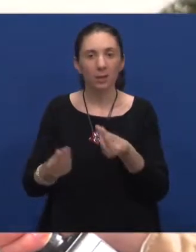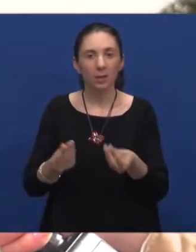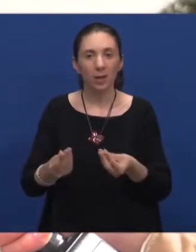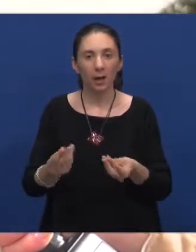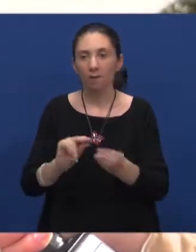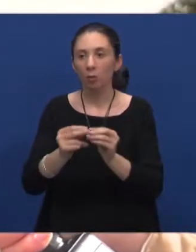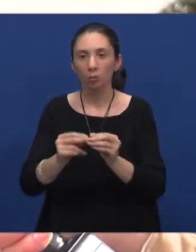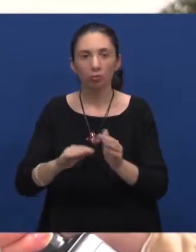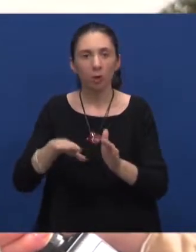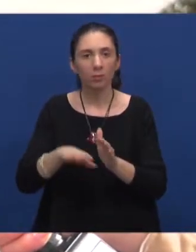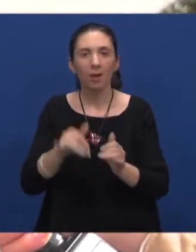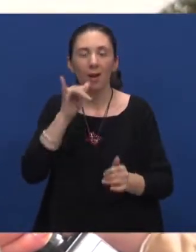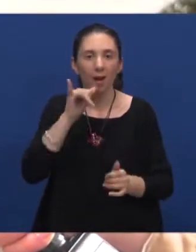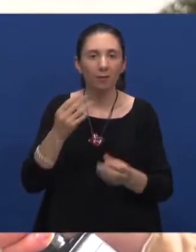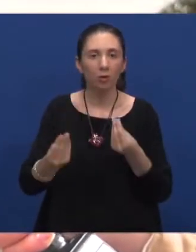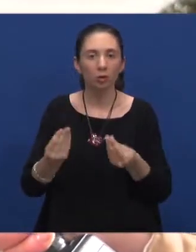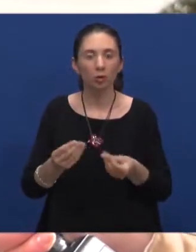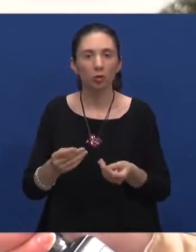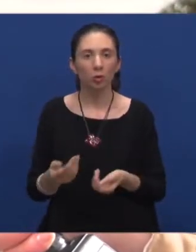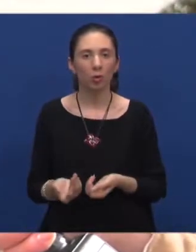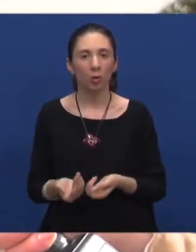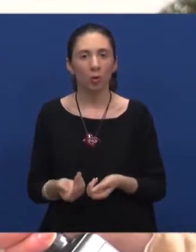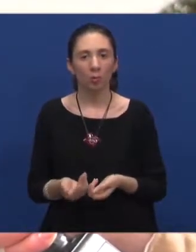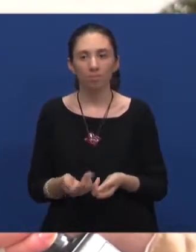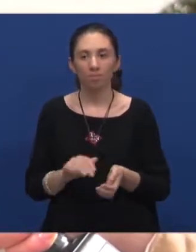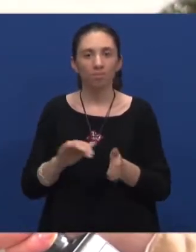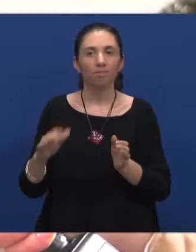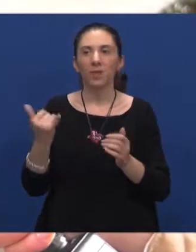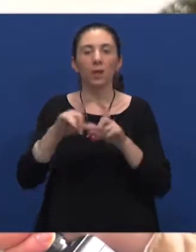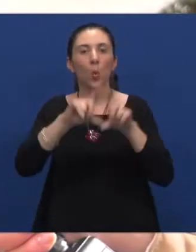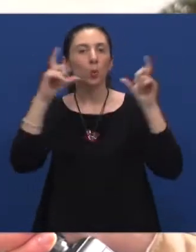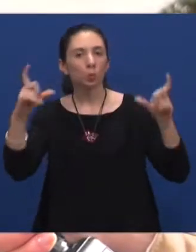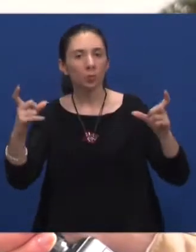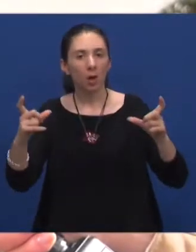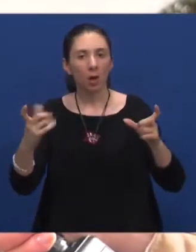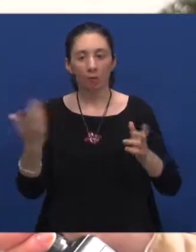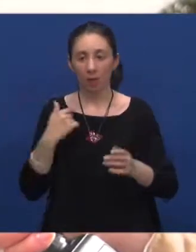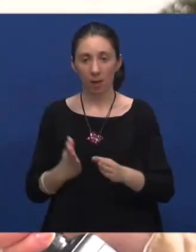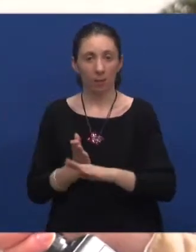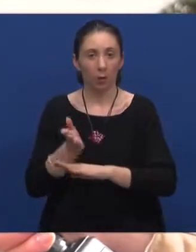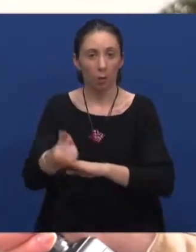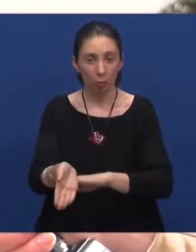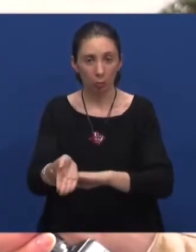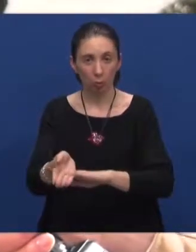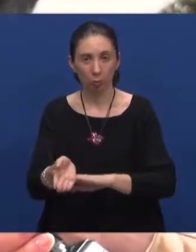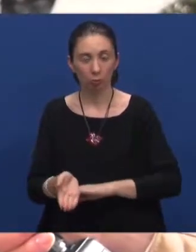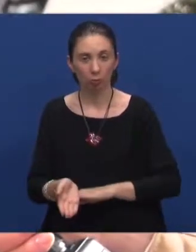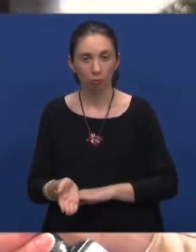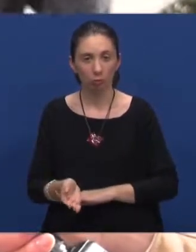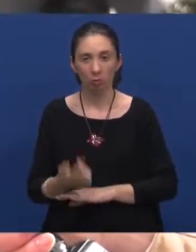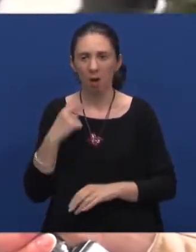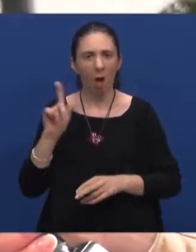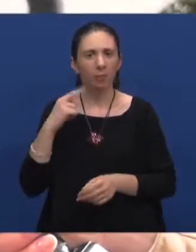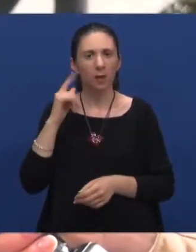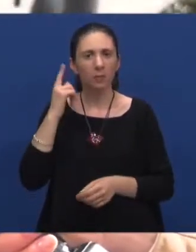dućana, kafića ili određenih ustanova kako bi došli u njih. Inače, ne